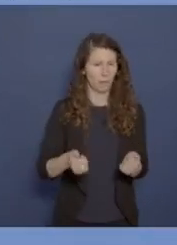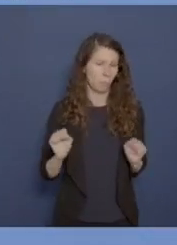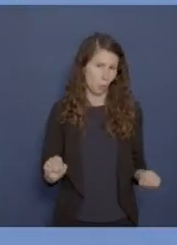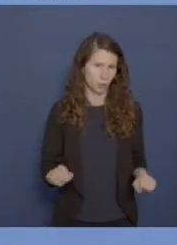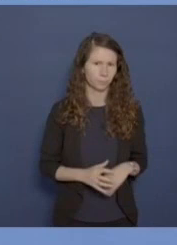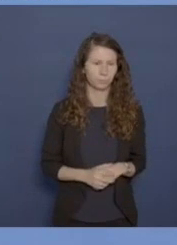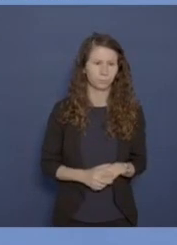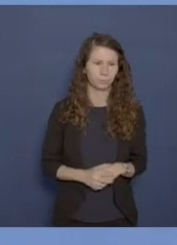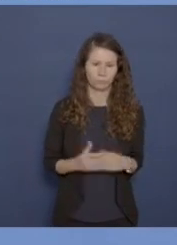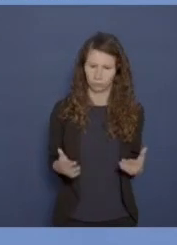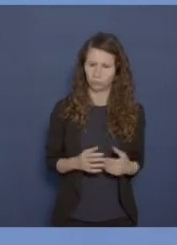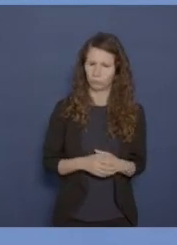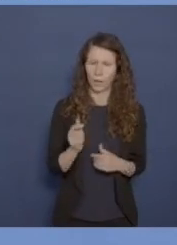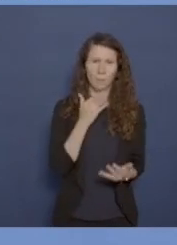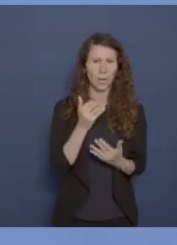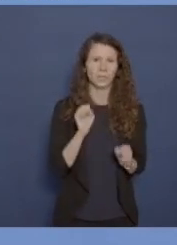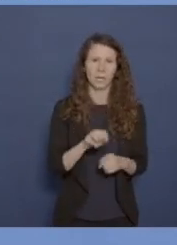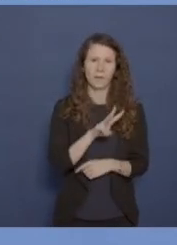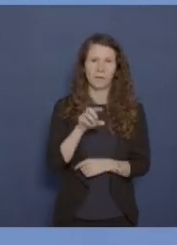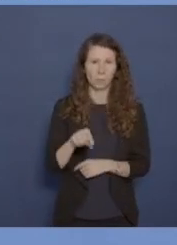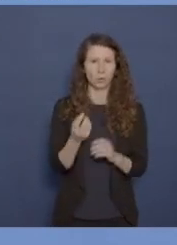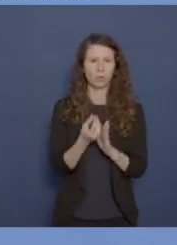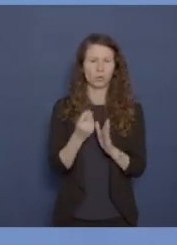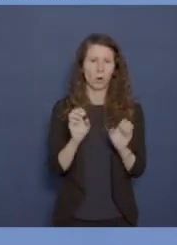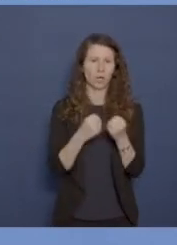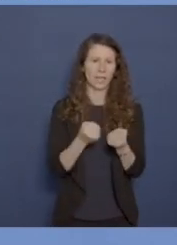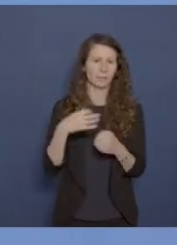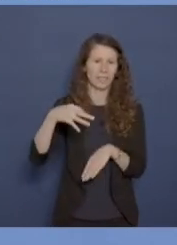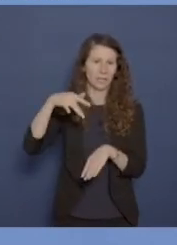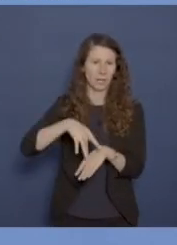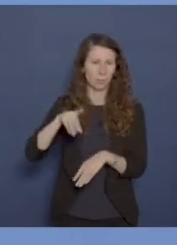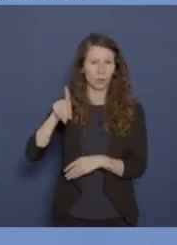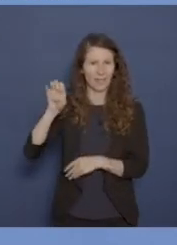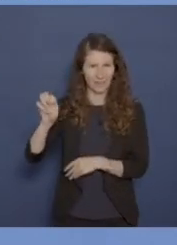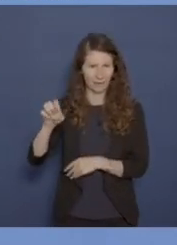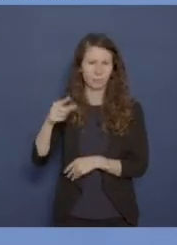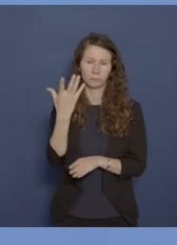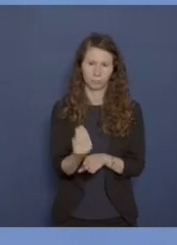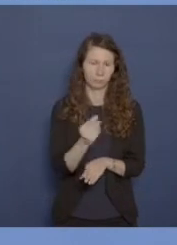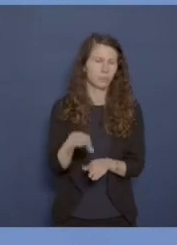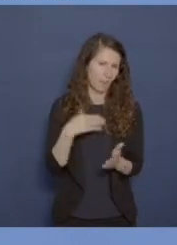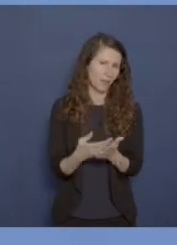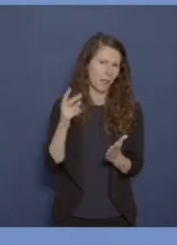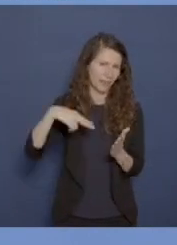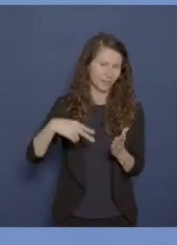Ja, der ist abrufbar unter www.kulturstaatsministerin.de und ich empfehle die Lektüre.